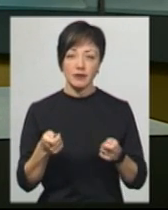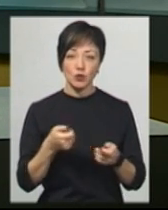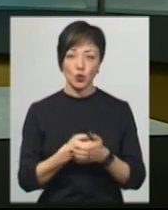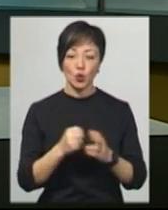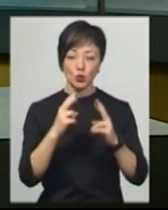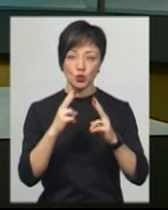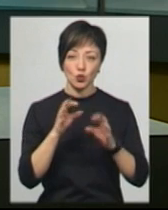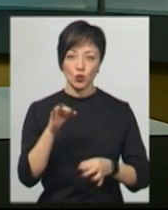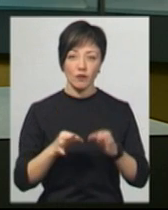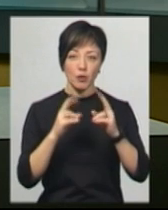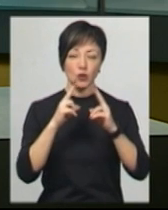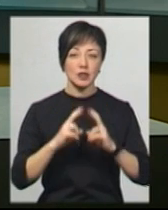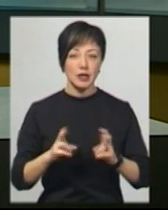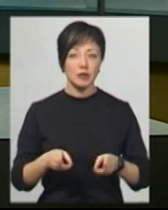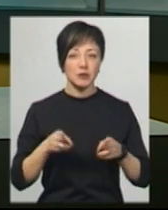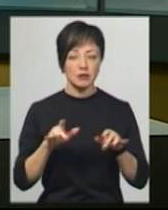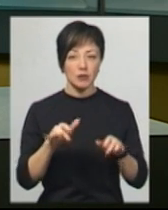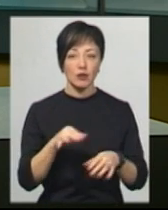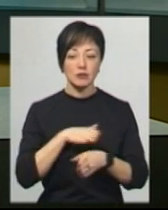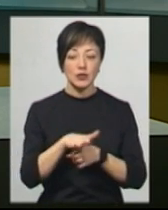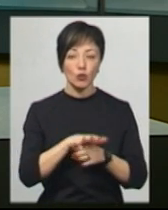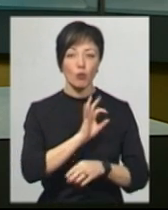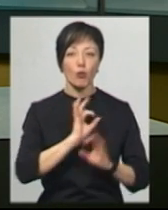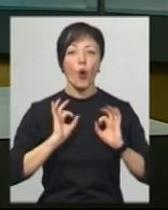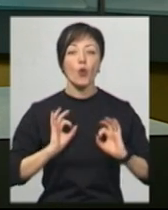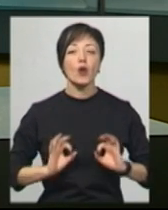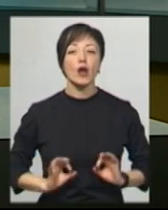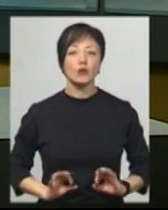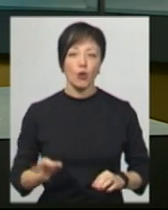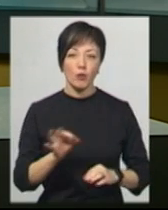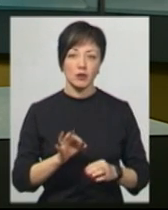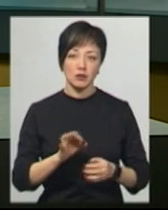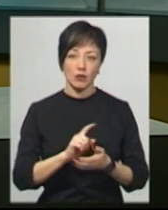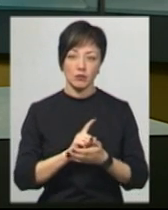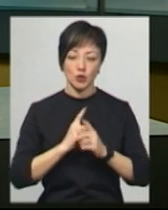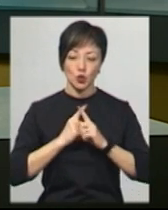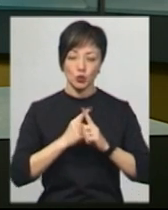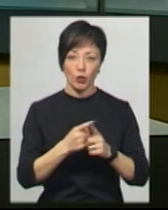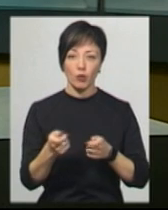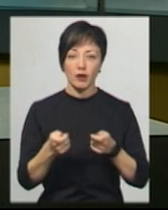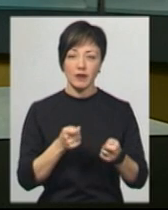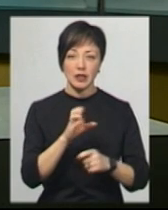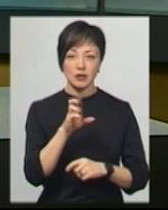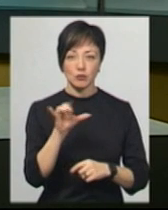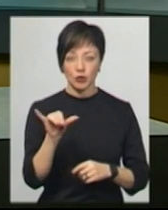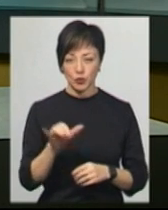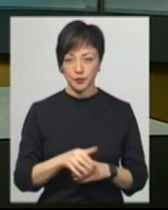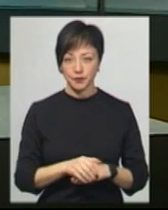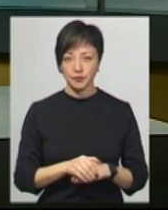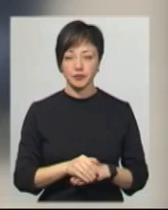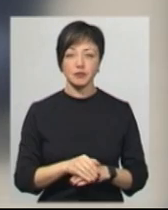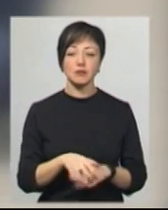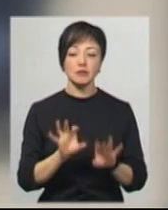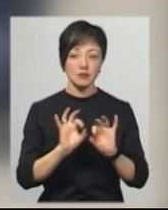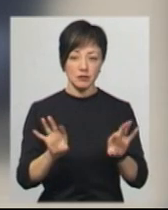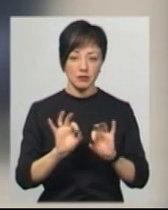розслідуванням в кримінальному провадженні здійснює прокуратура області, оперативний супровід управління Служби безпеки в області. Зі